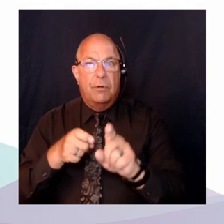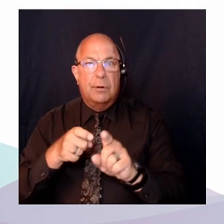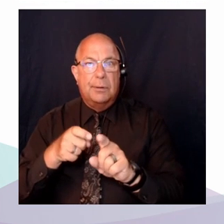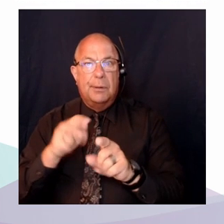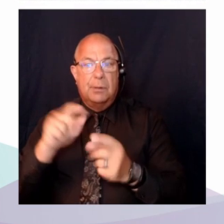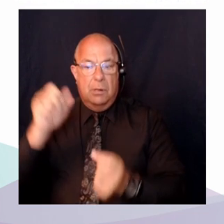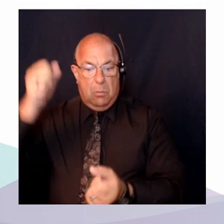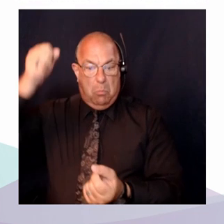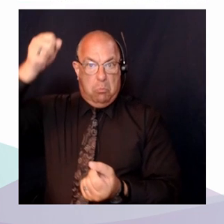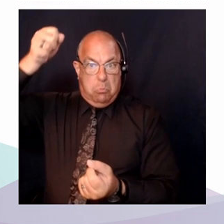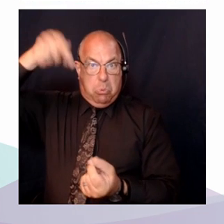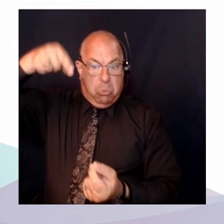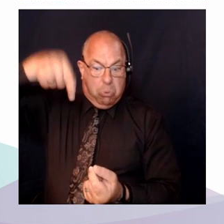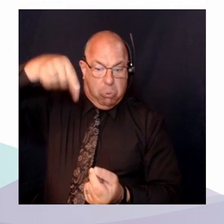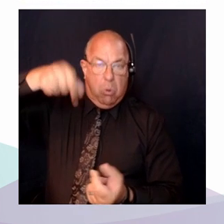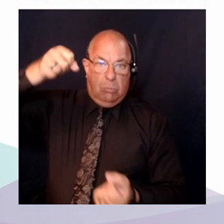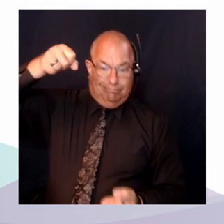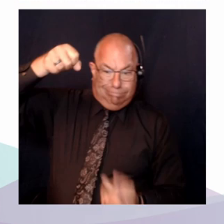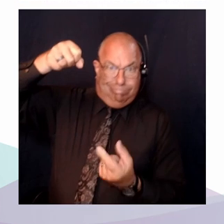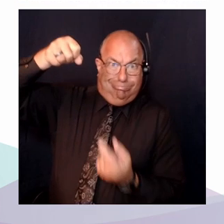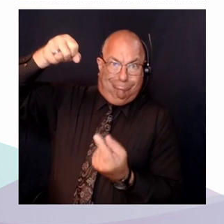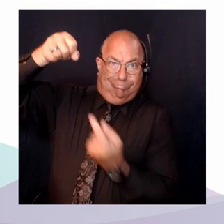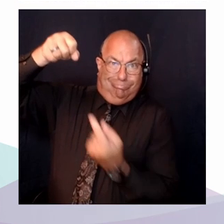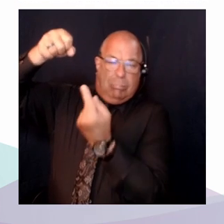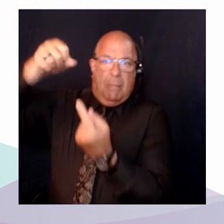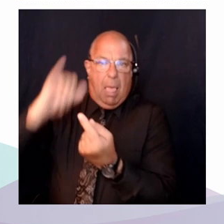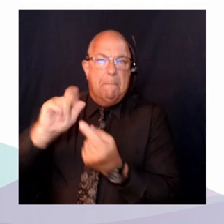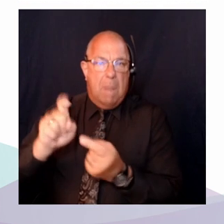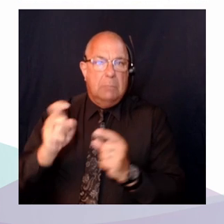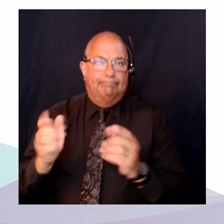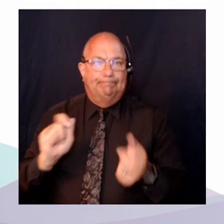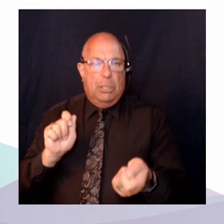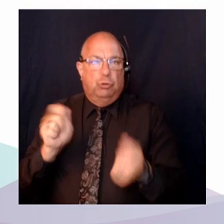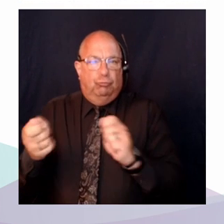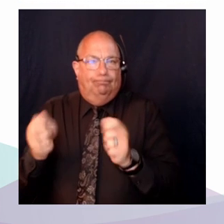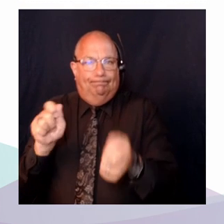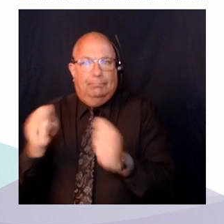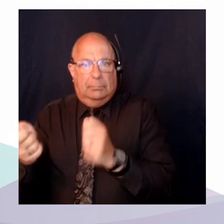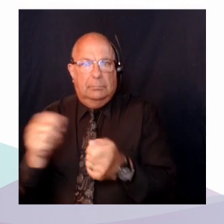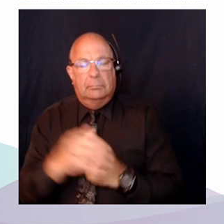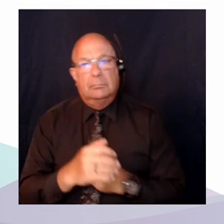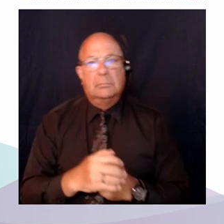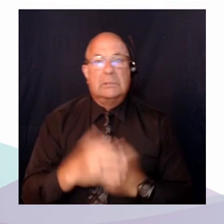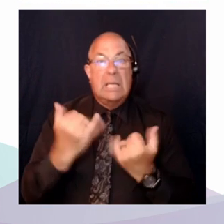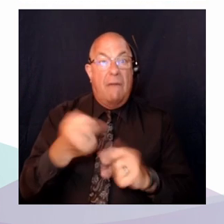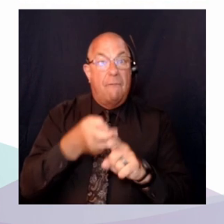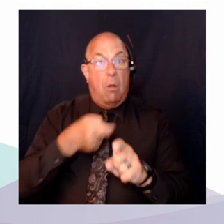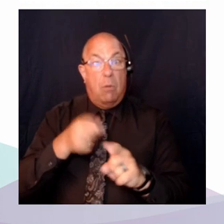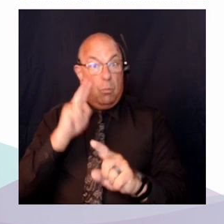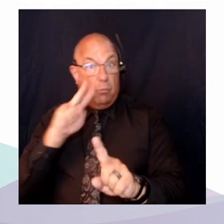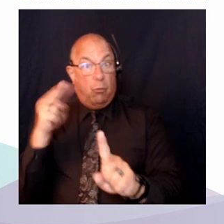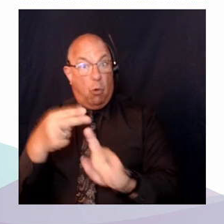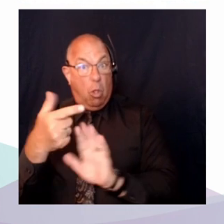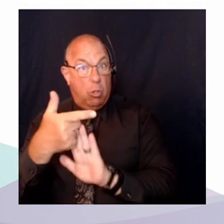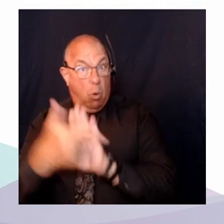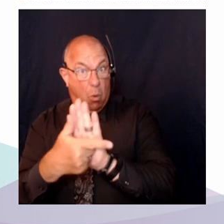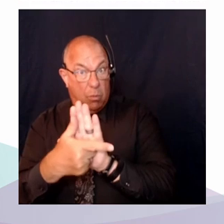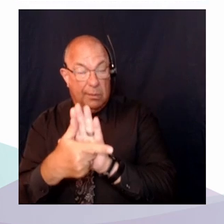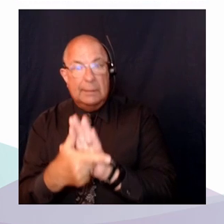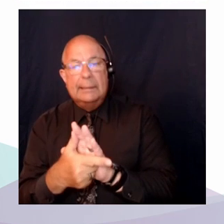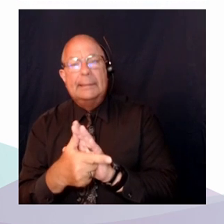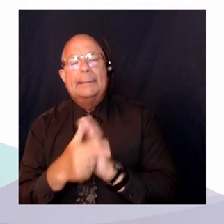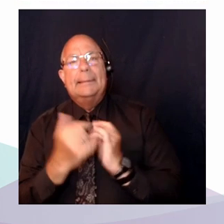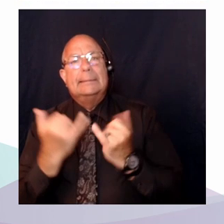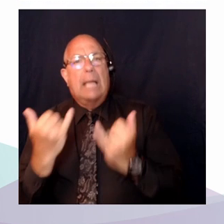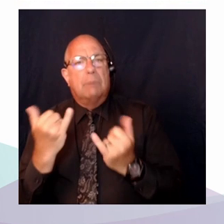haut. Dans une perspective plus juridique, quand on pense aux stratégies